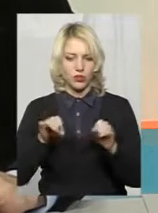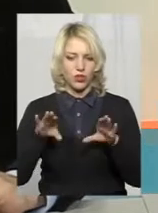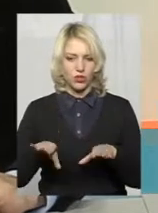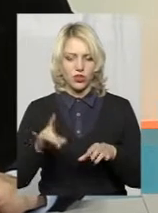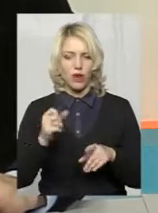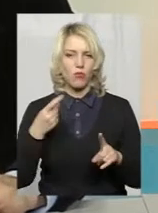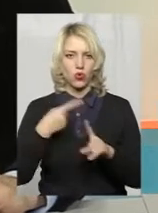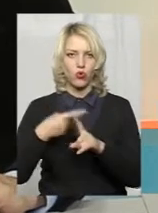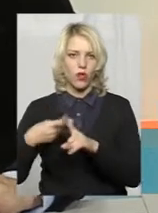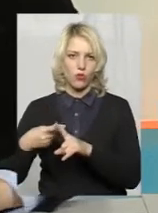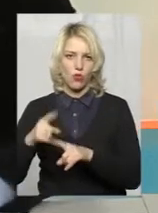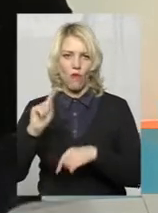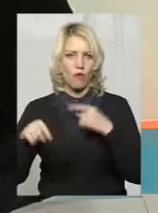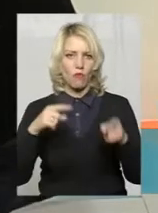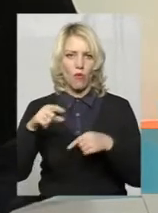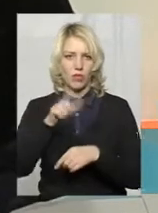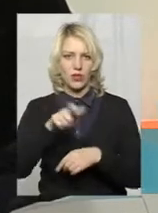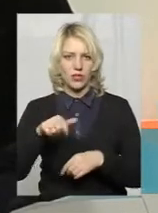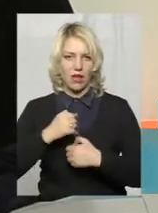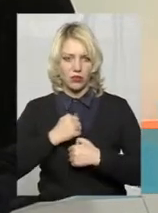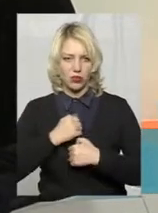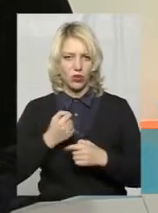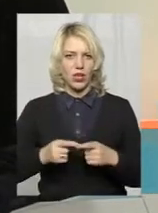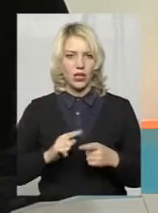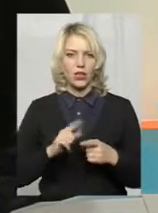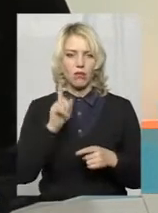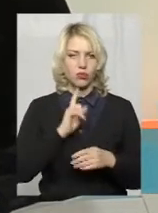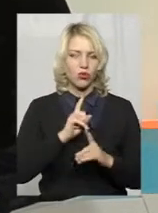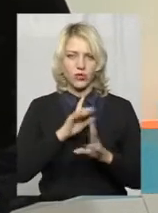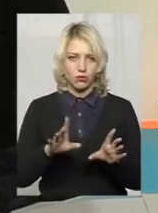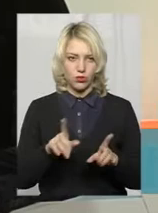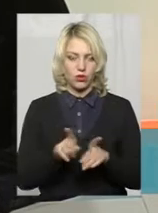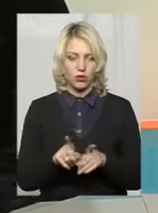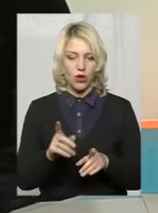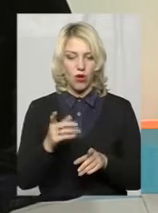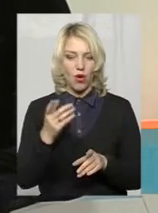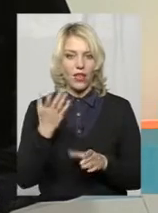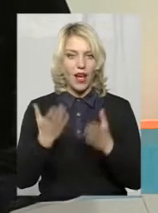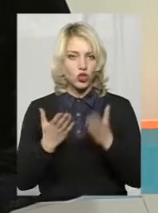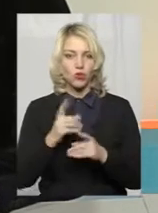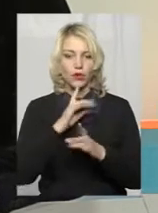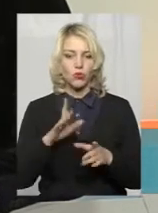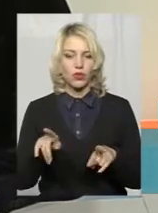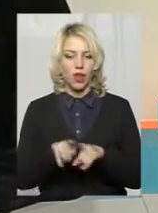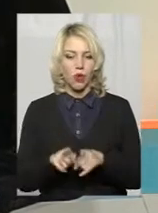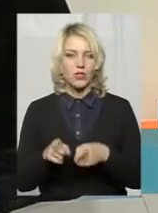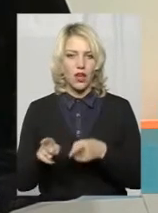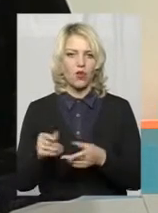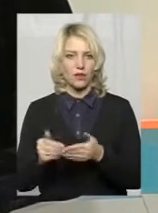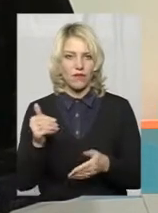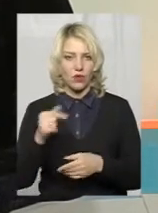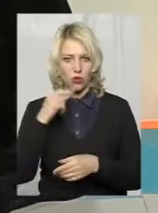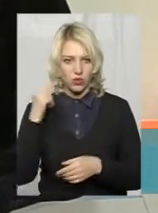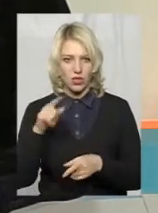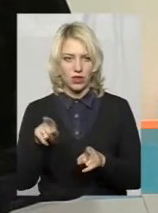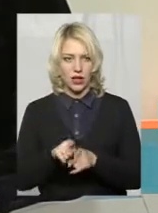додаткову мобілізацію, ні часткову, ні повну, поки якщо не буде такої загрози вторинної з боку агресора Росії. Так само, щодо